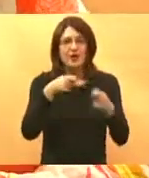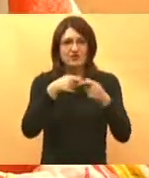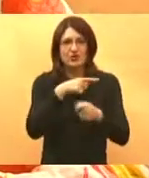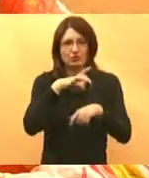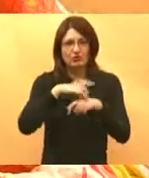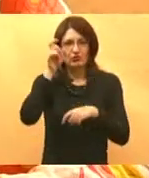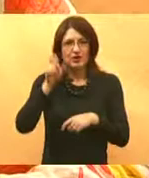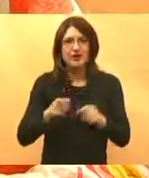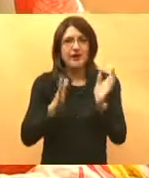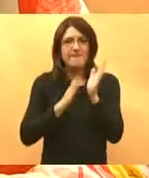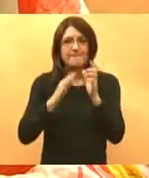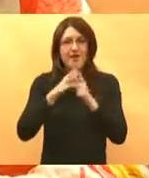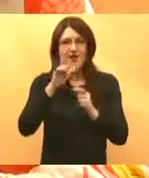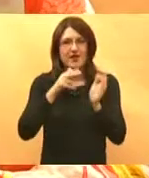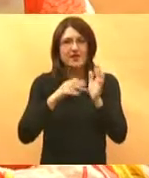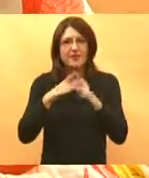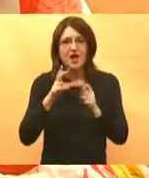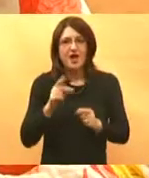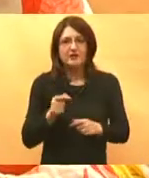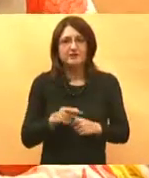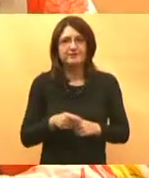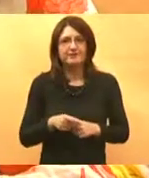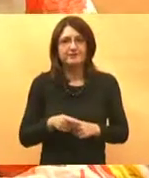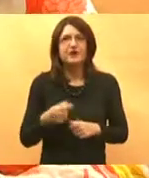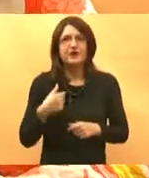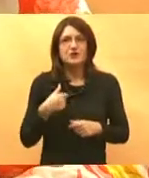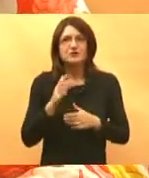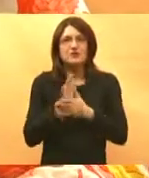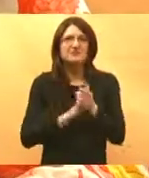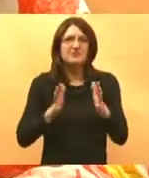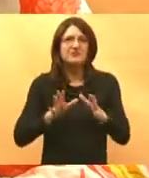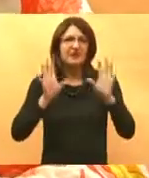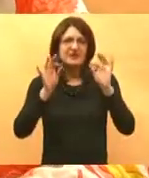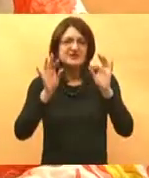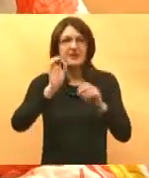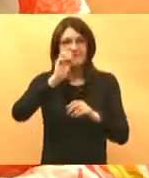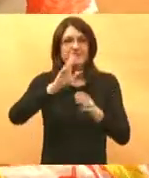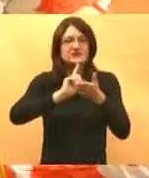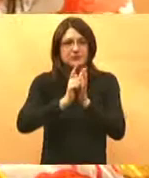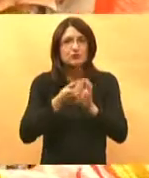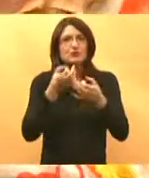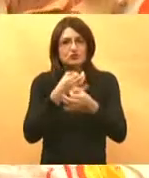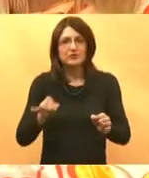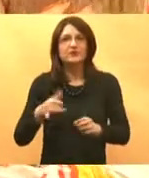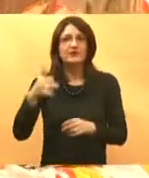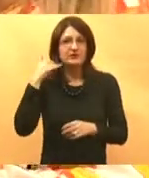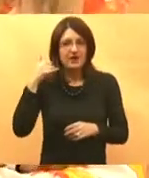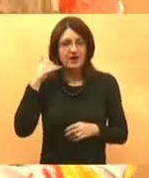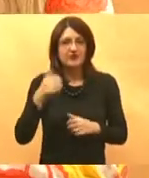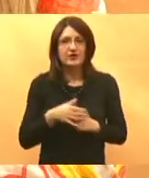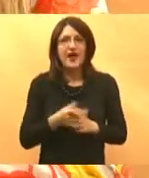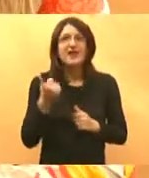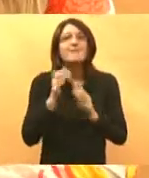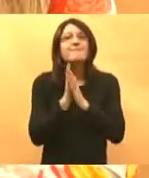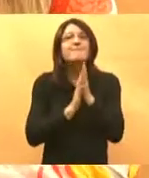kao pacijentica mogu postaviti. Ja ću krenuti, ali za jedno deset minuta, petnešt možete slobodno, ali vas molim, vas